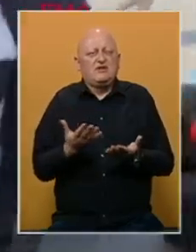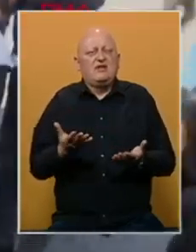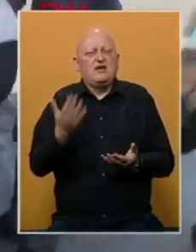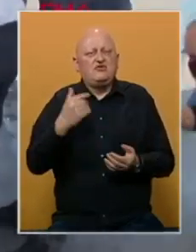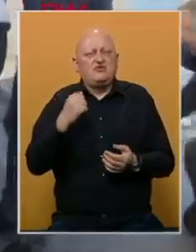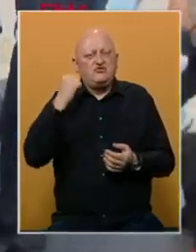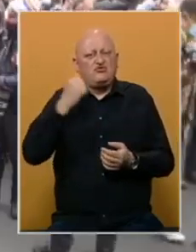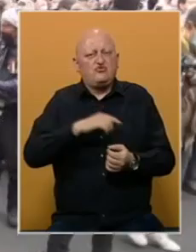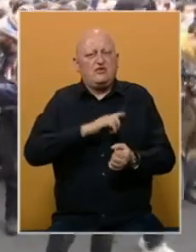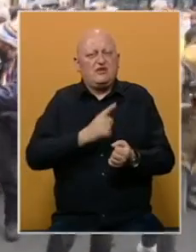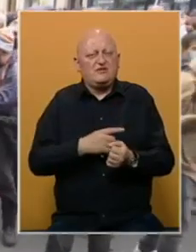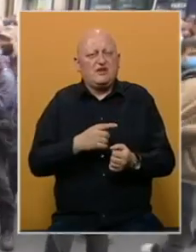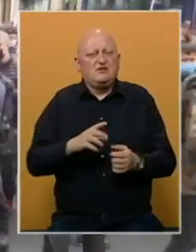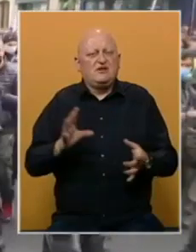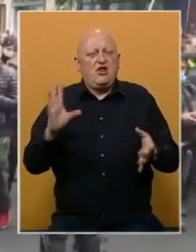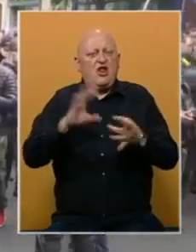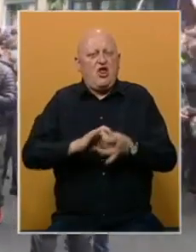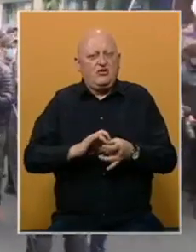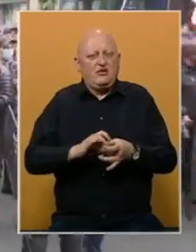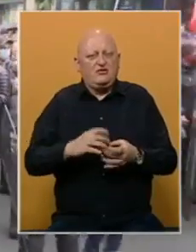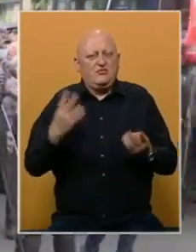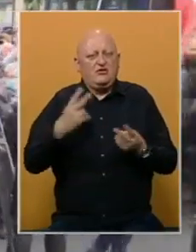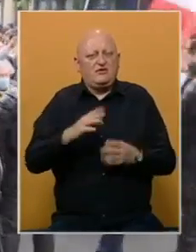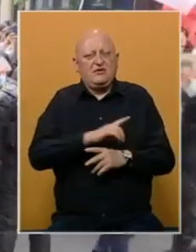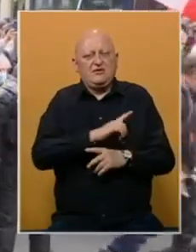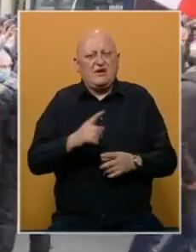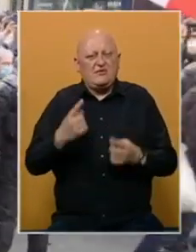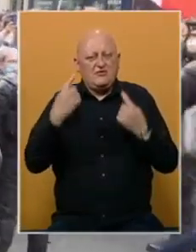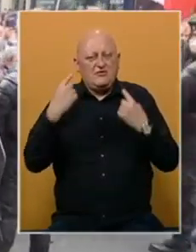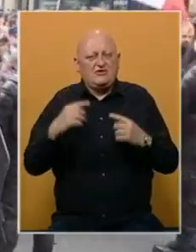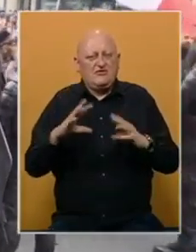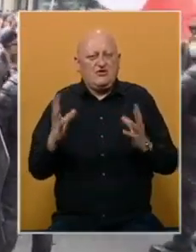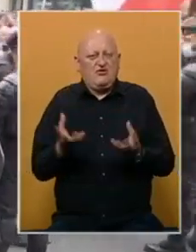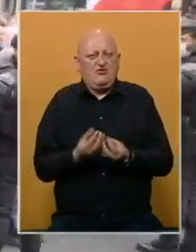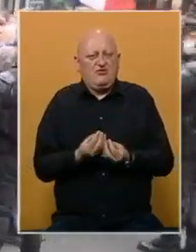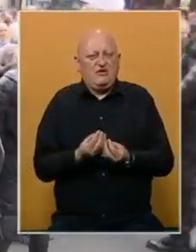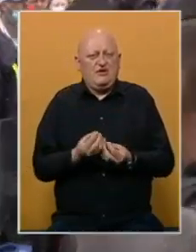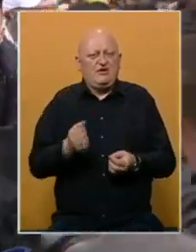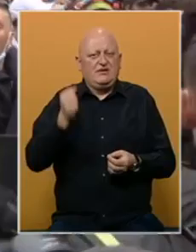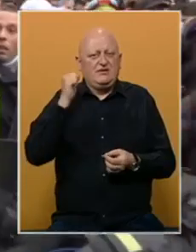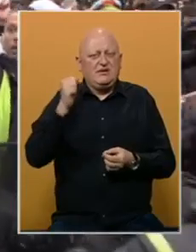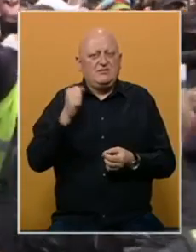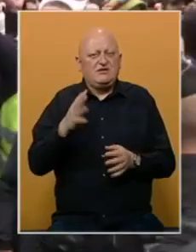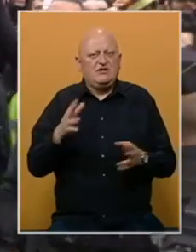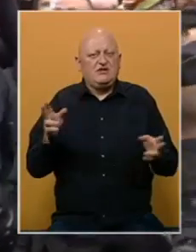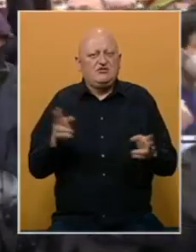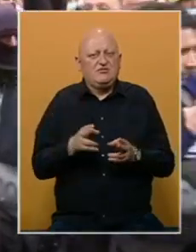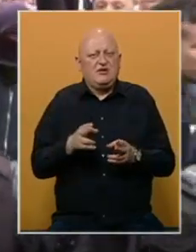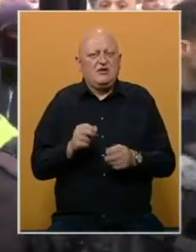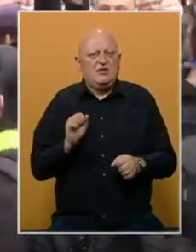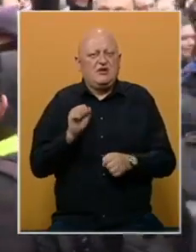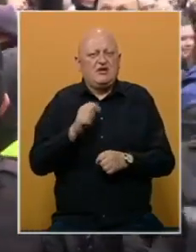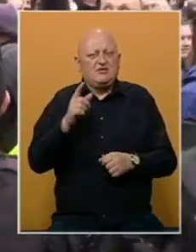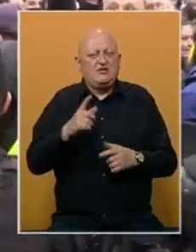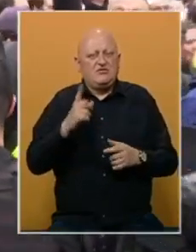desilo iako je u Turskoj na snazi lockdown koji podrazumijeva i zabranu masovnijeg okupljanja. Demonstracije su nešto